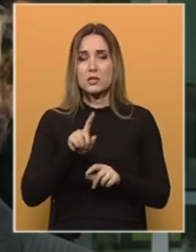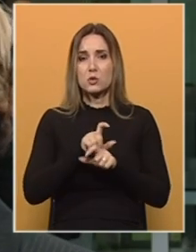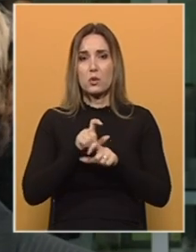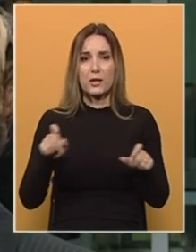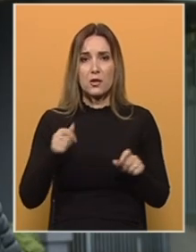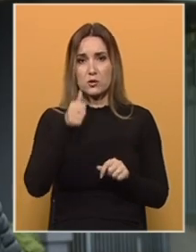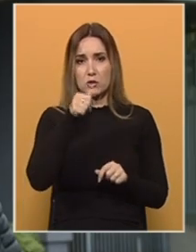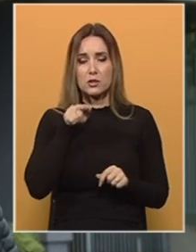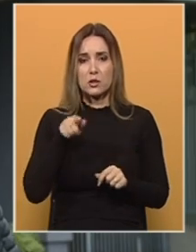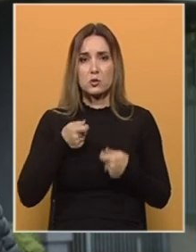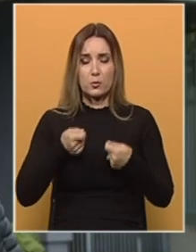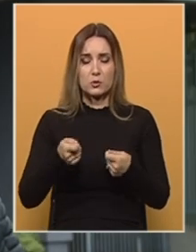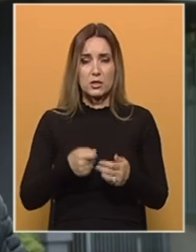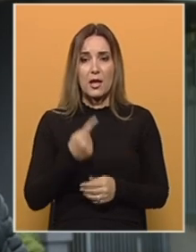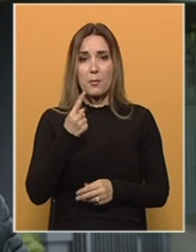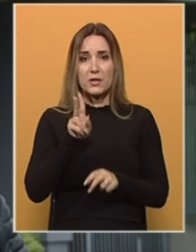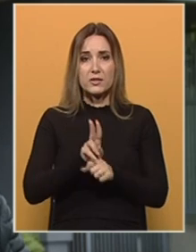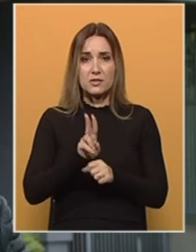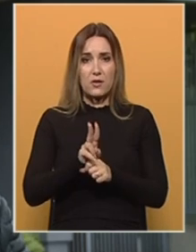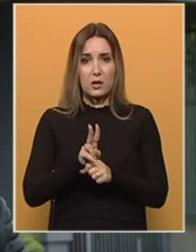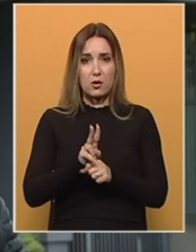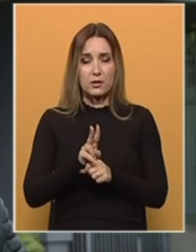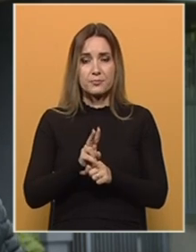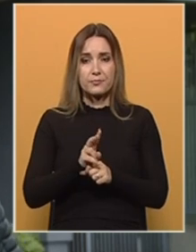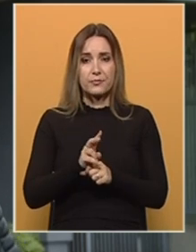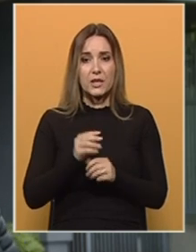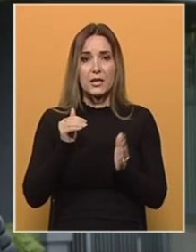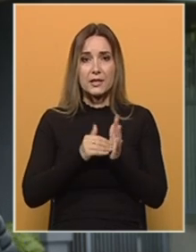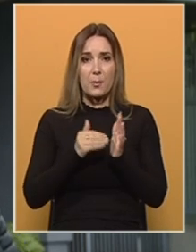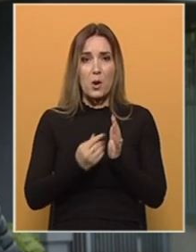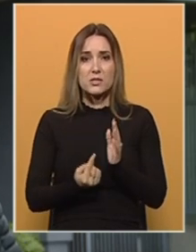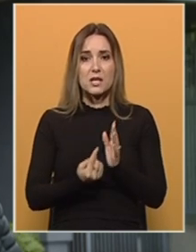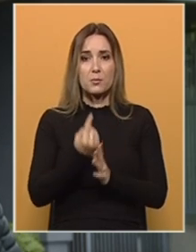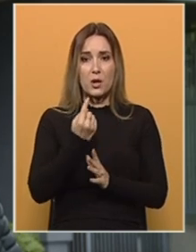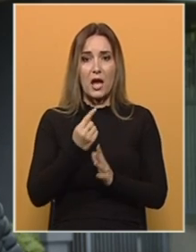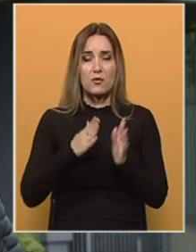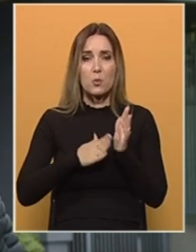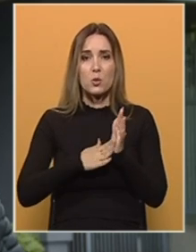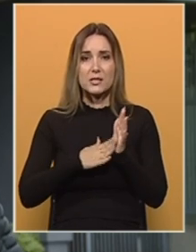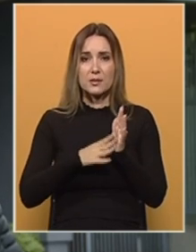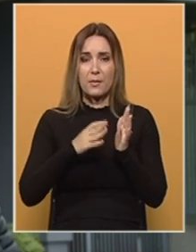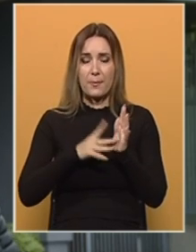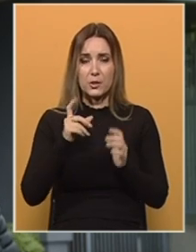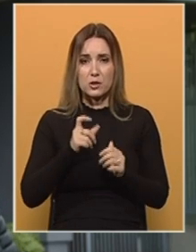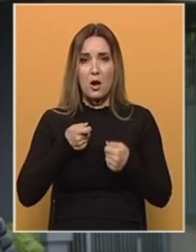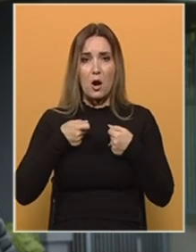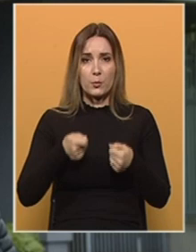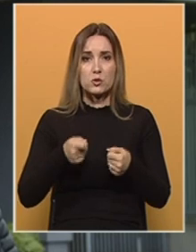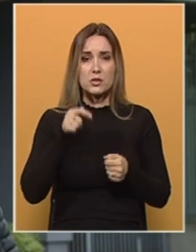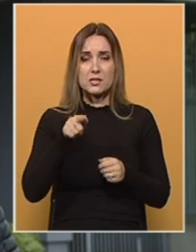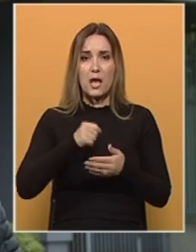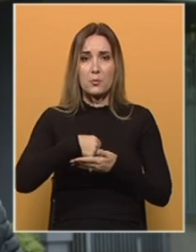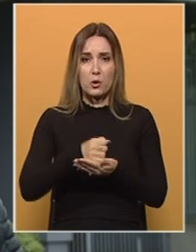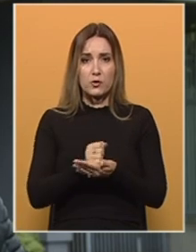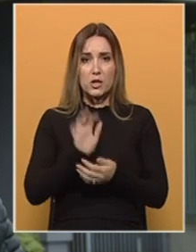ono zašto se terete. Kao prvi svjedok pred sudom Bosne i Hercegovine trebao bi se pojaviti Muriz Memić. Optužnica u ovom slučaju je